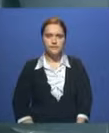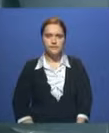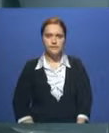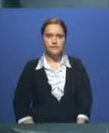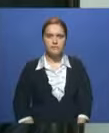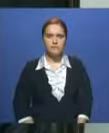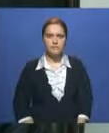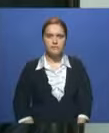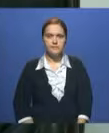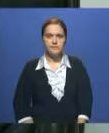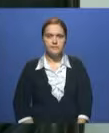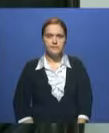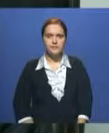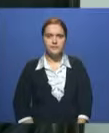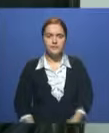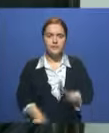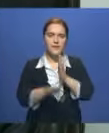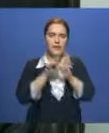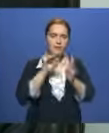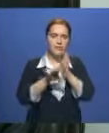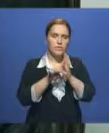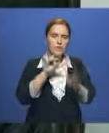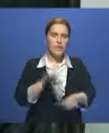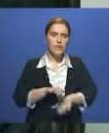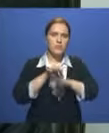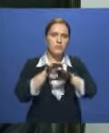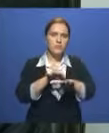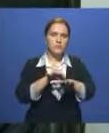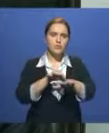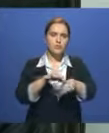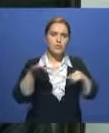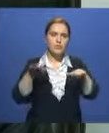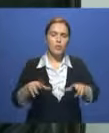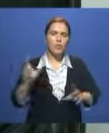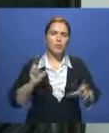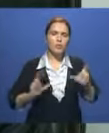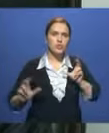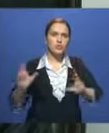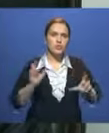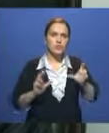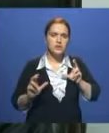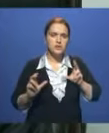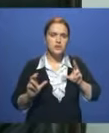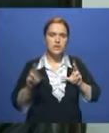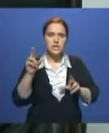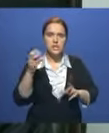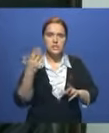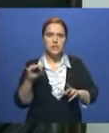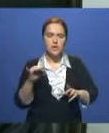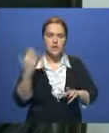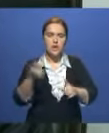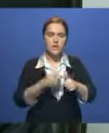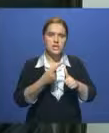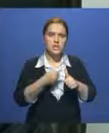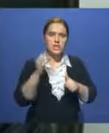Выборы пройдут в здании Каспийского университета имени